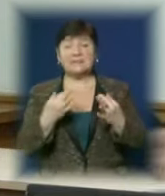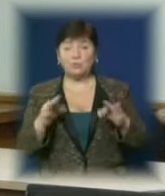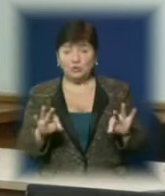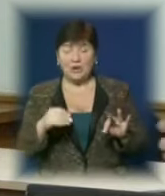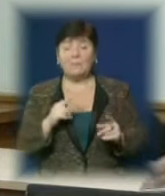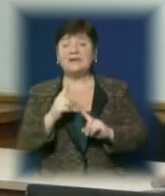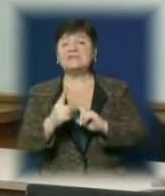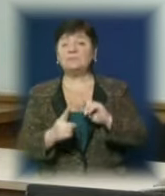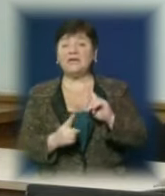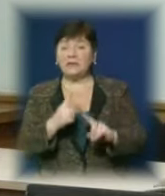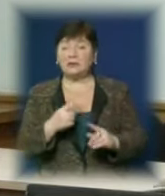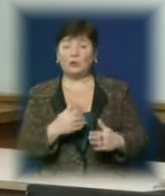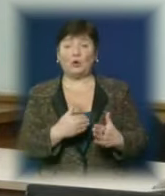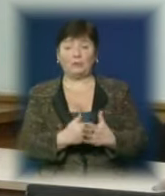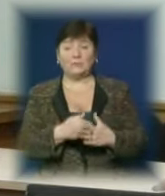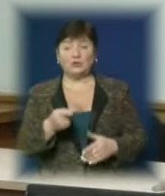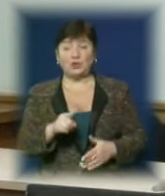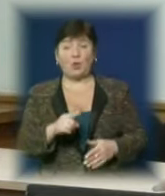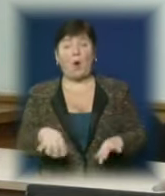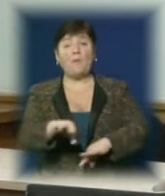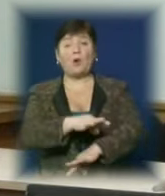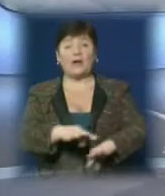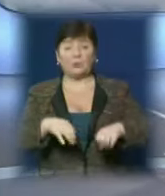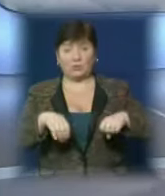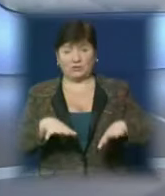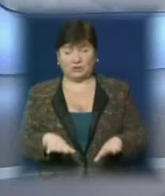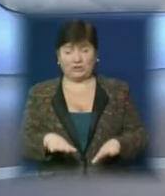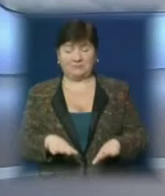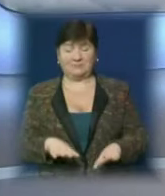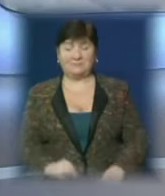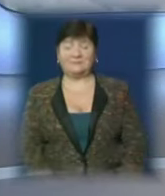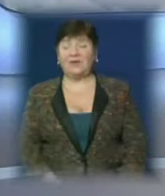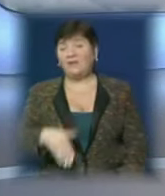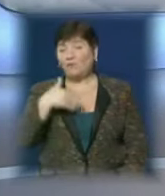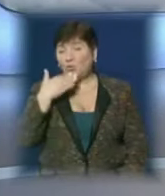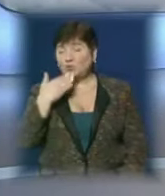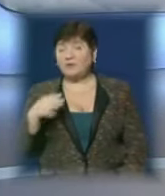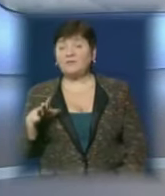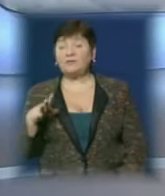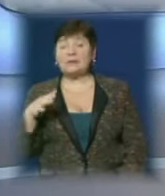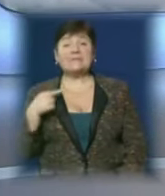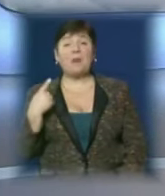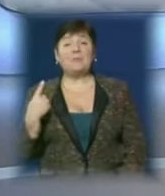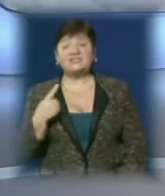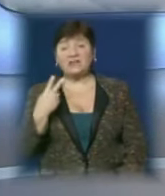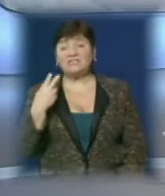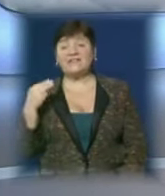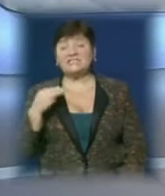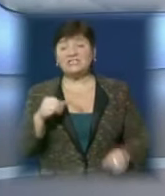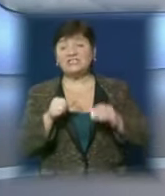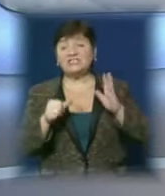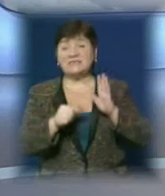вносити зміни до цього проєкту рішення. В Ужгороді відбулася перша у 2016